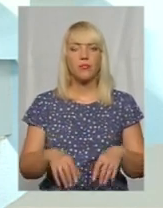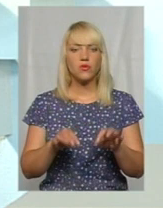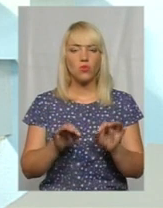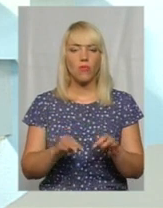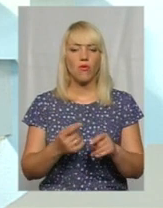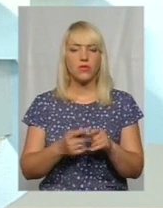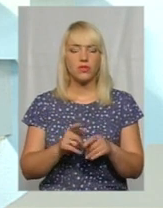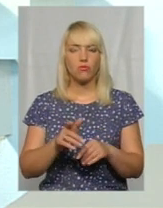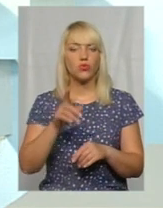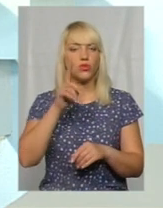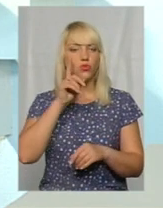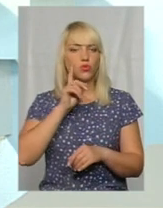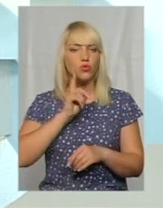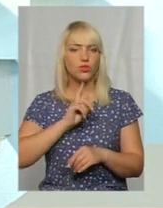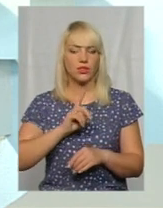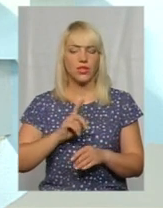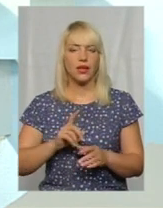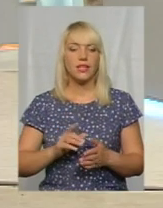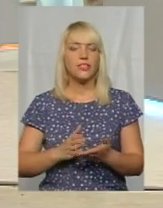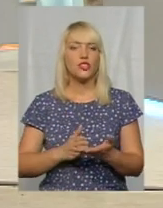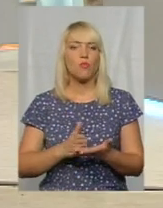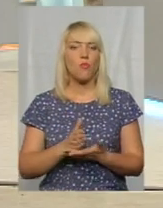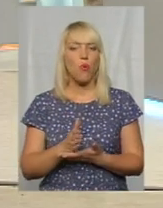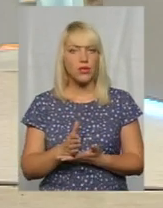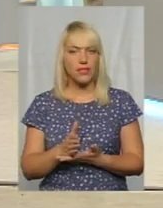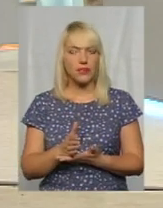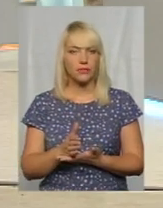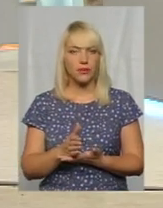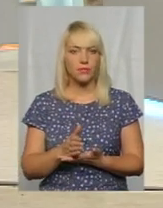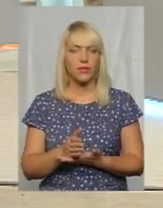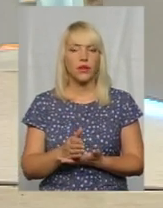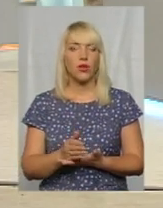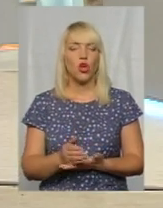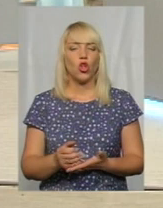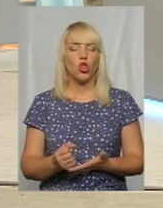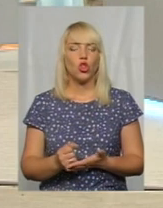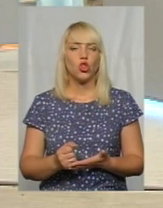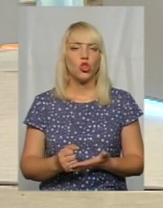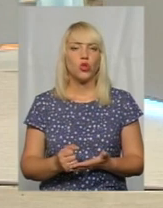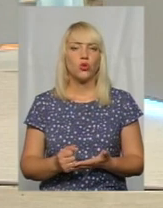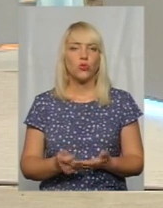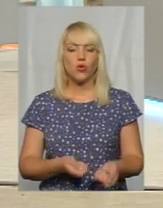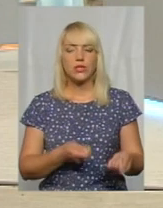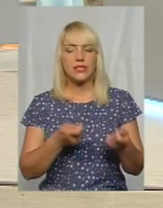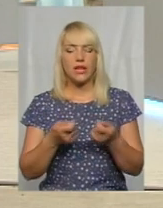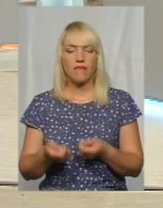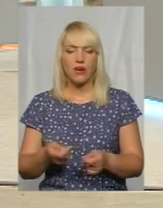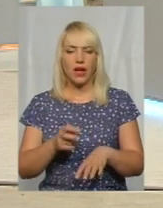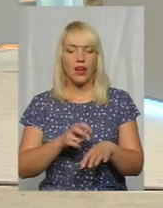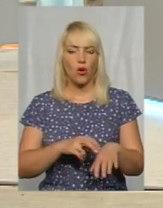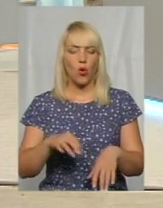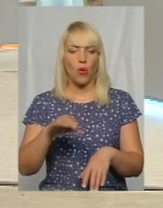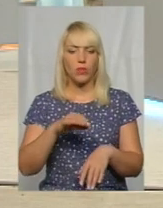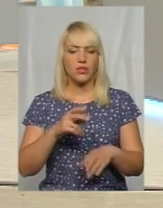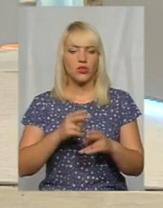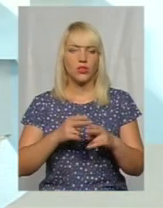досить це буде зручний такий спосіб і доставка лікарів обласної станції переливання